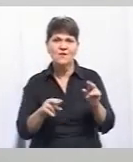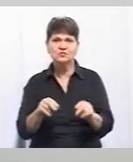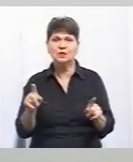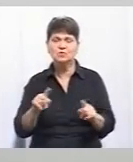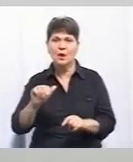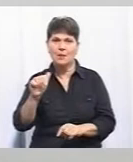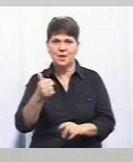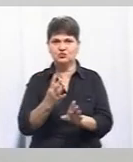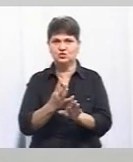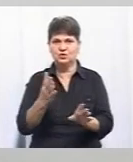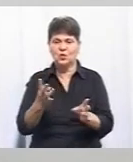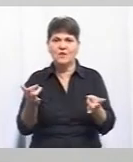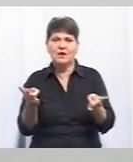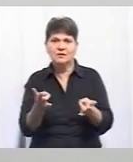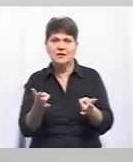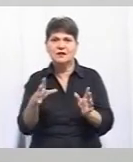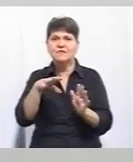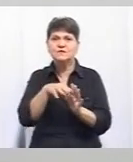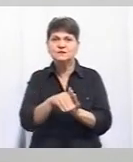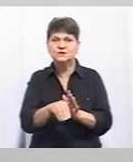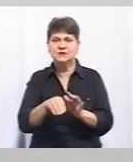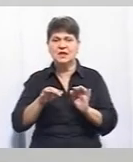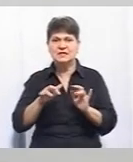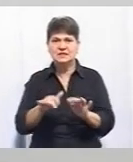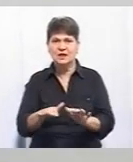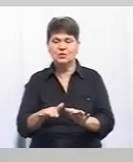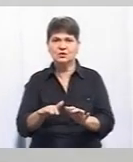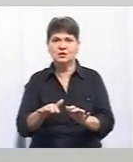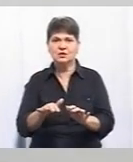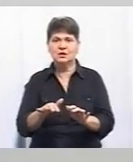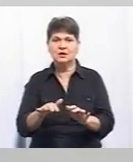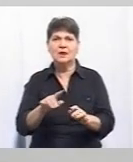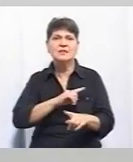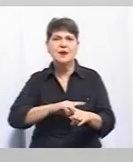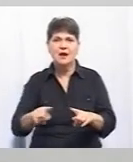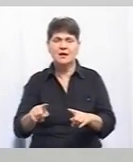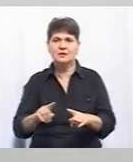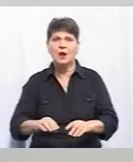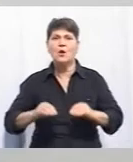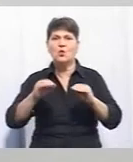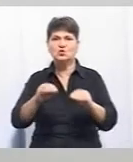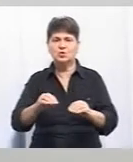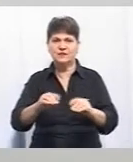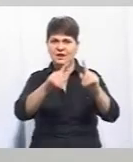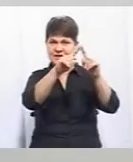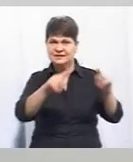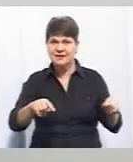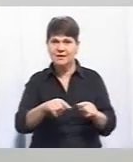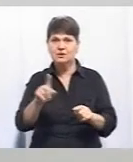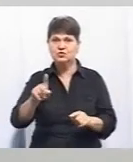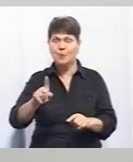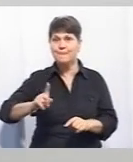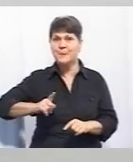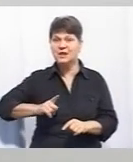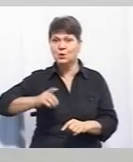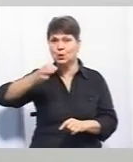першочерговим треба вжити заходи, в які можна вжити негайно, тобто встановити відповідні дорожні знаки, щоб патрульна поліція могла